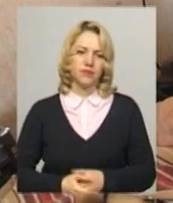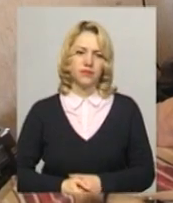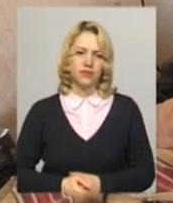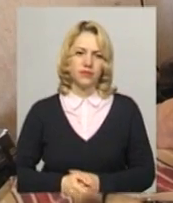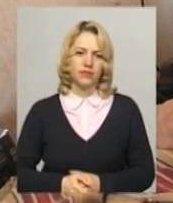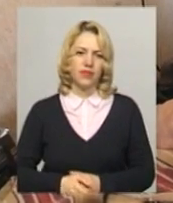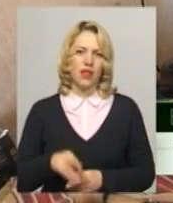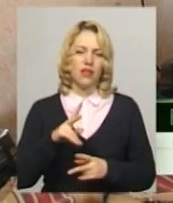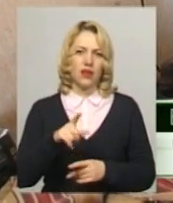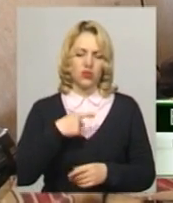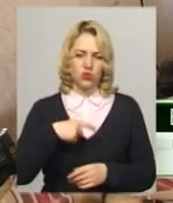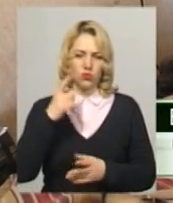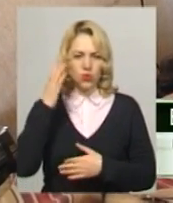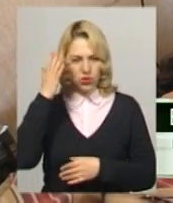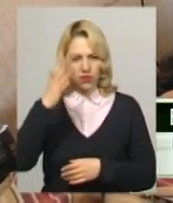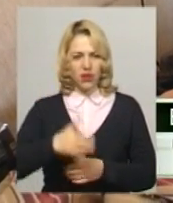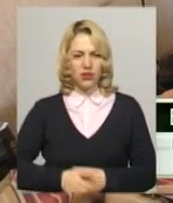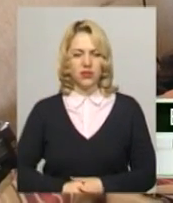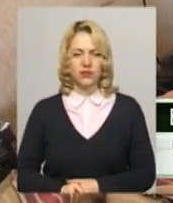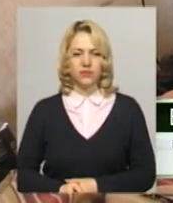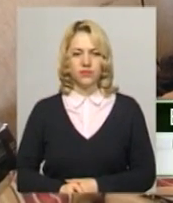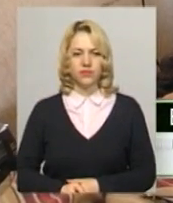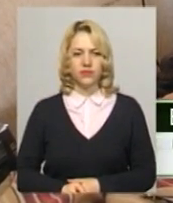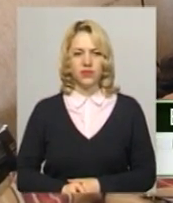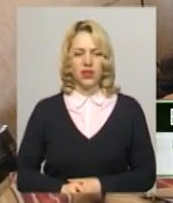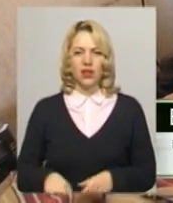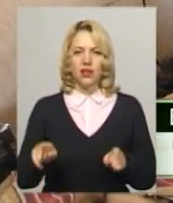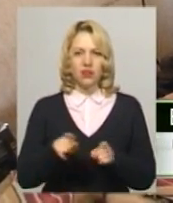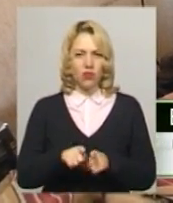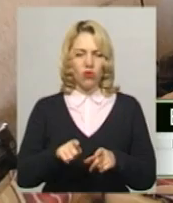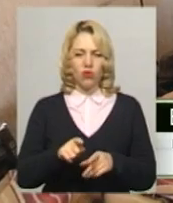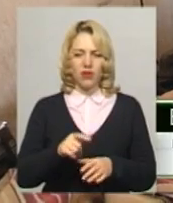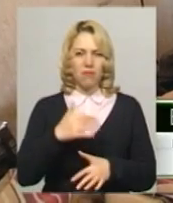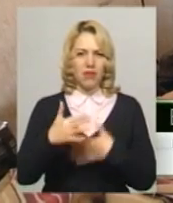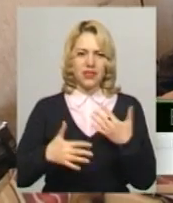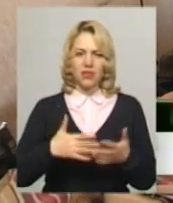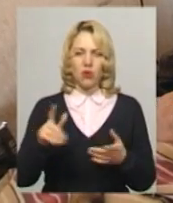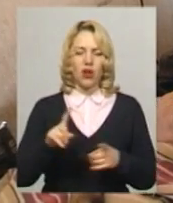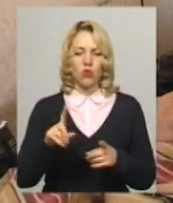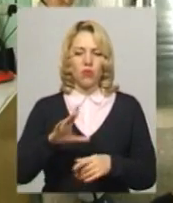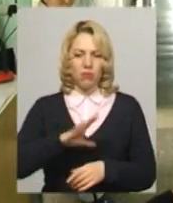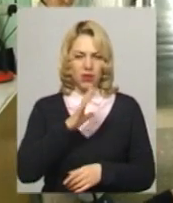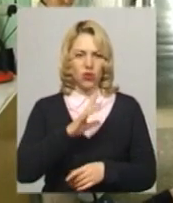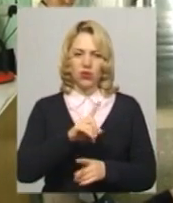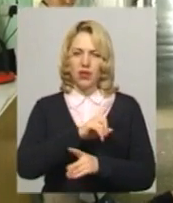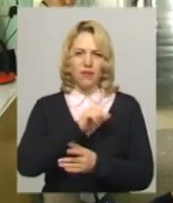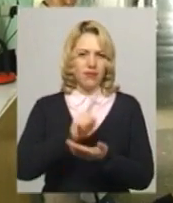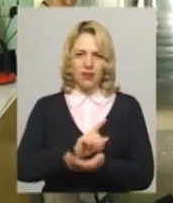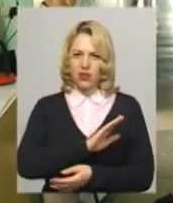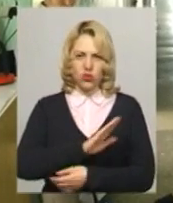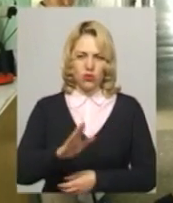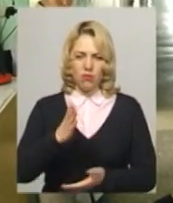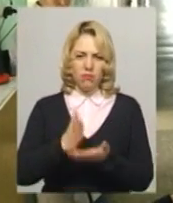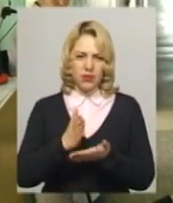А як ви їх собі уявляєте? Це таке безобразі, як було, що не має бути. За словами члена